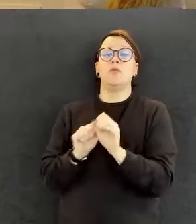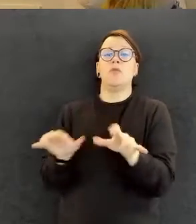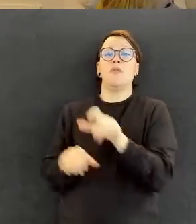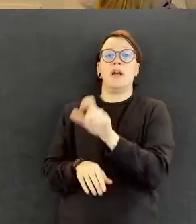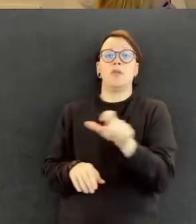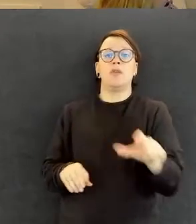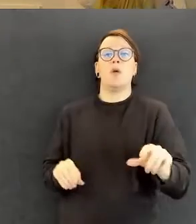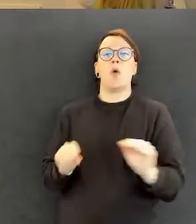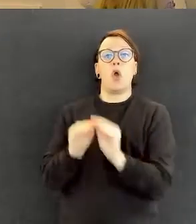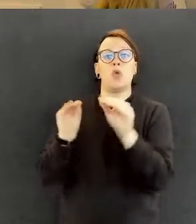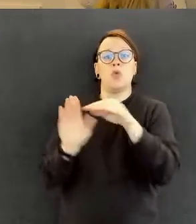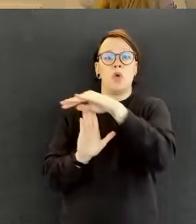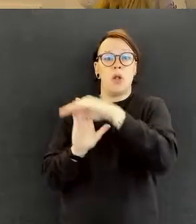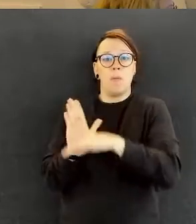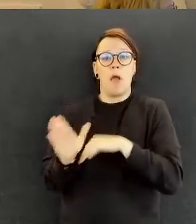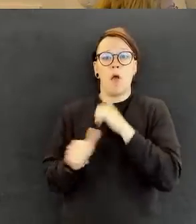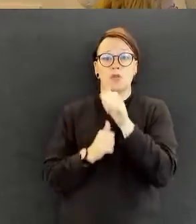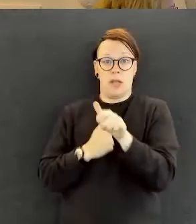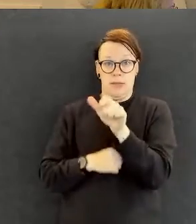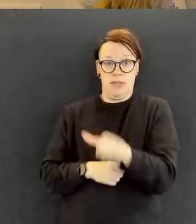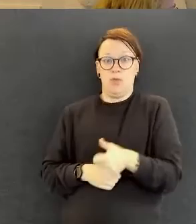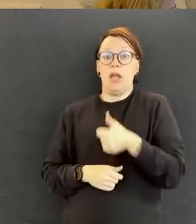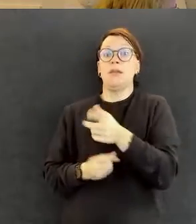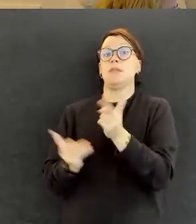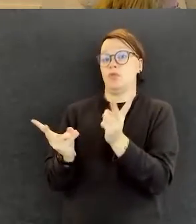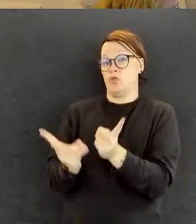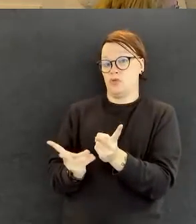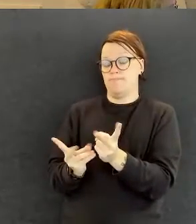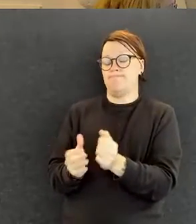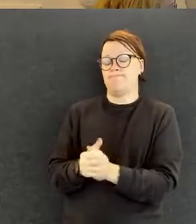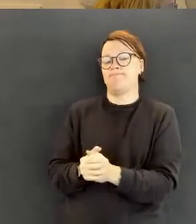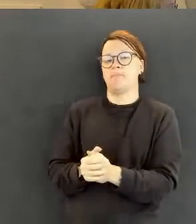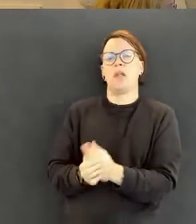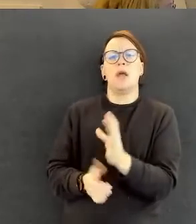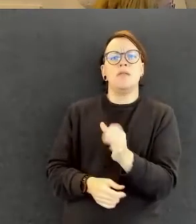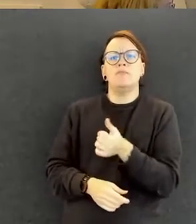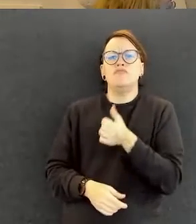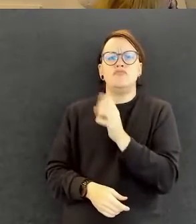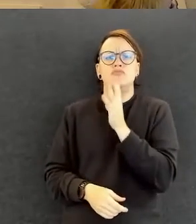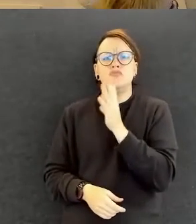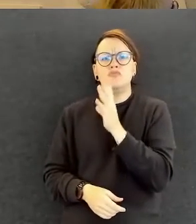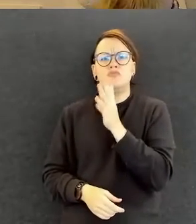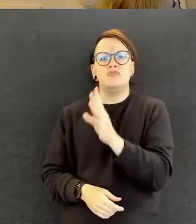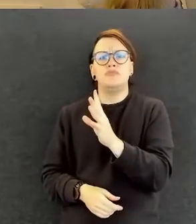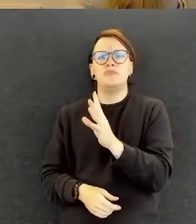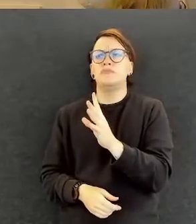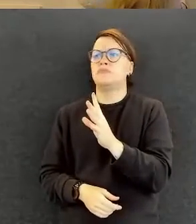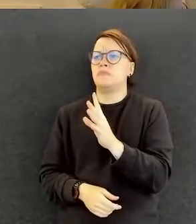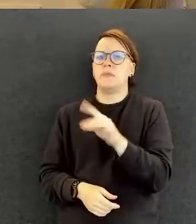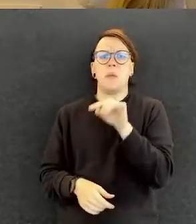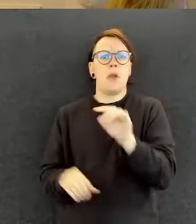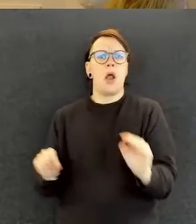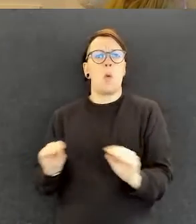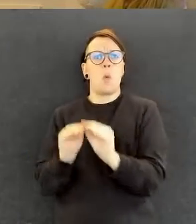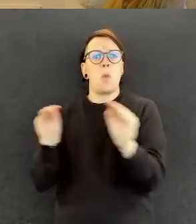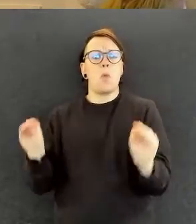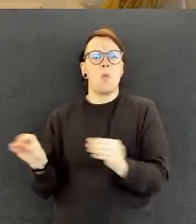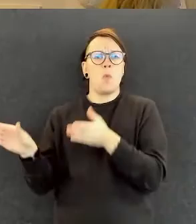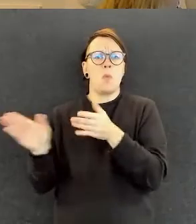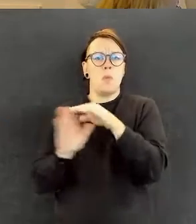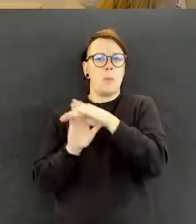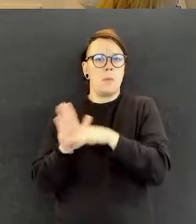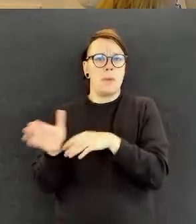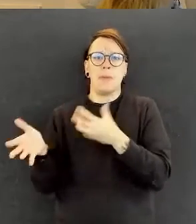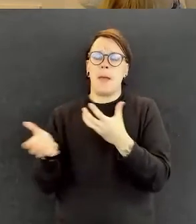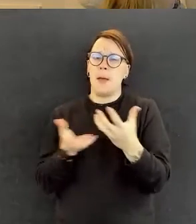Kertoisitko tähän alkuun, minkä takia itse koet tällaisen koulutusohjelman